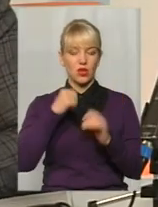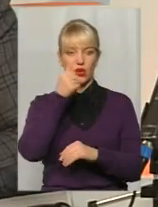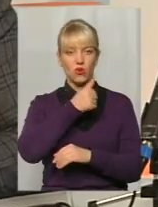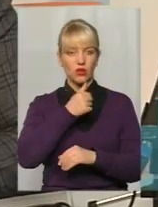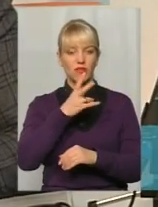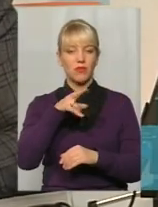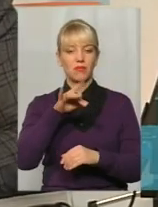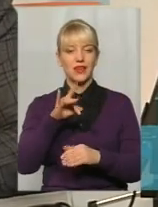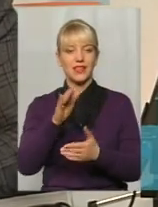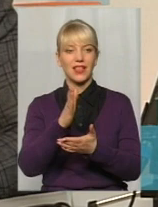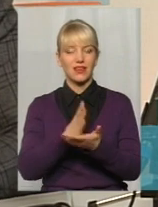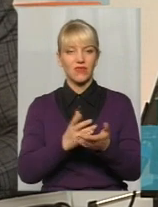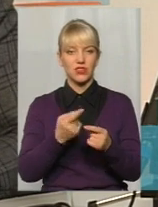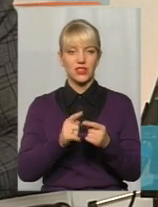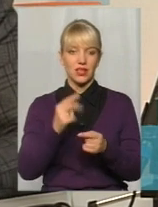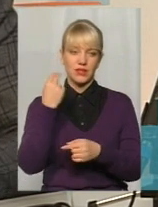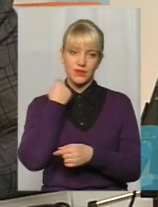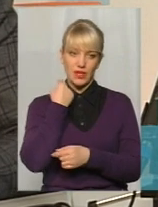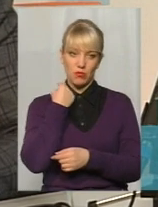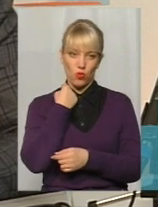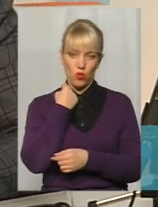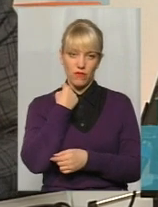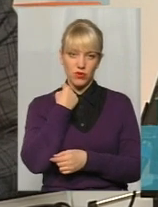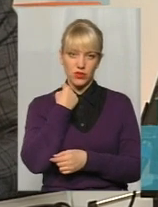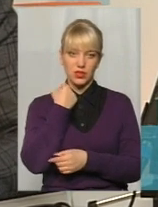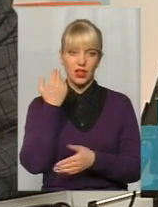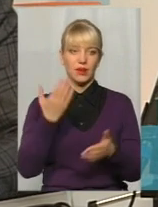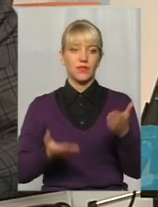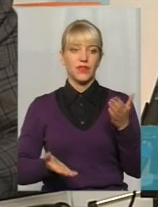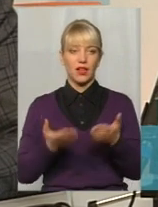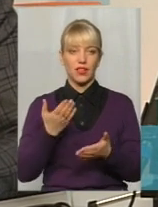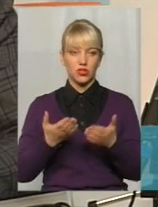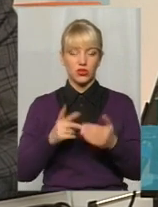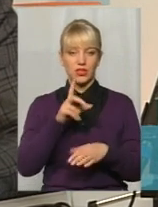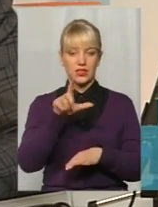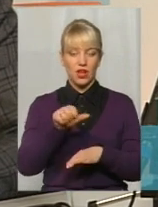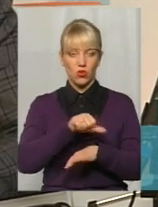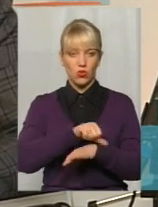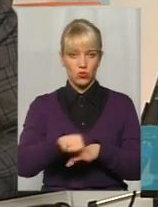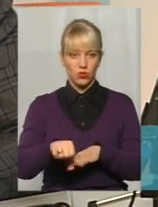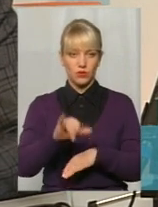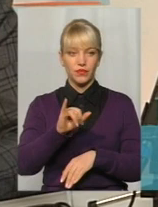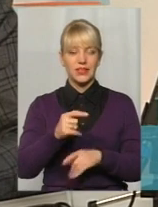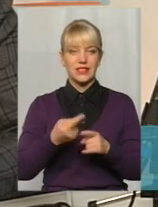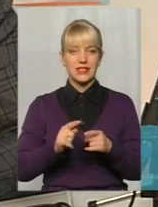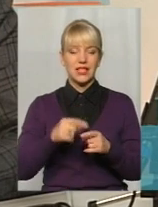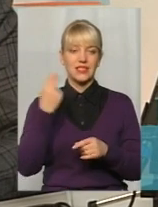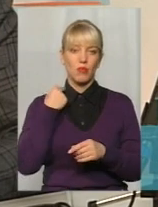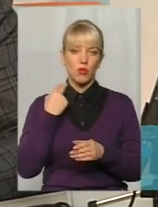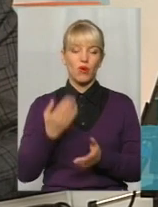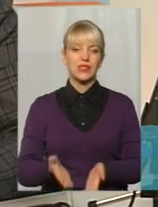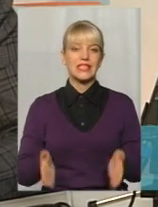при наявності цієї заборгованості, якщо, наприклад, за кордоном, ця заборгованість